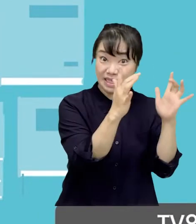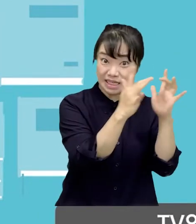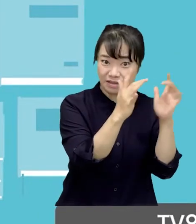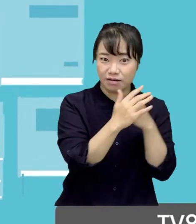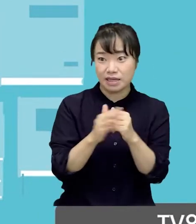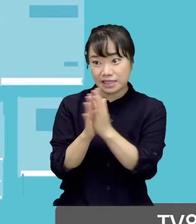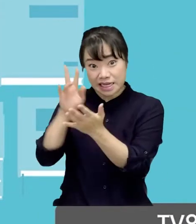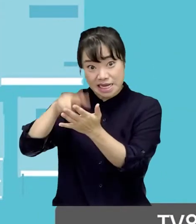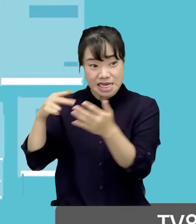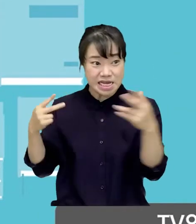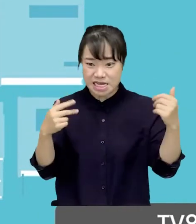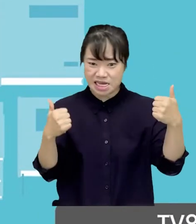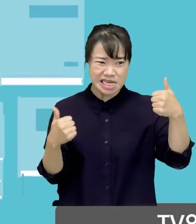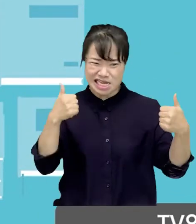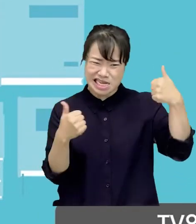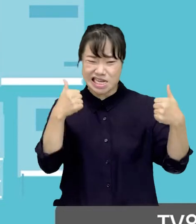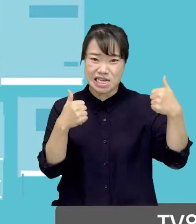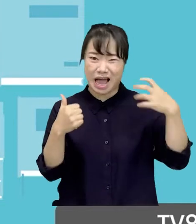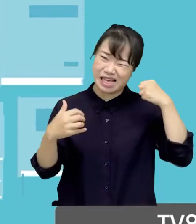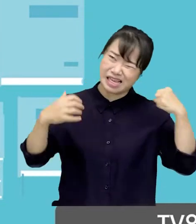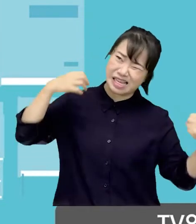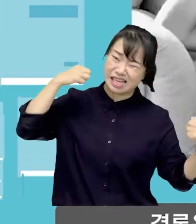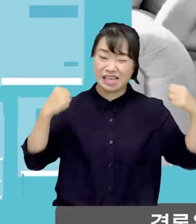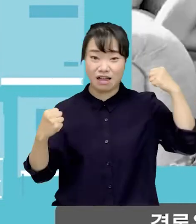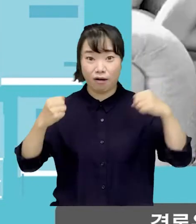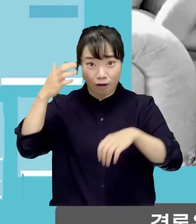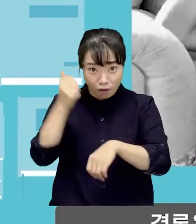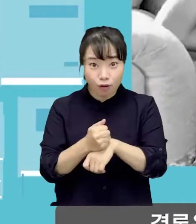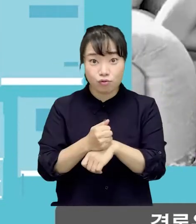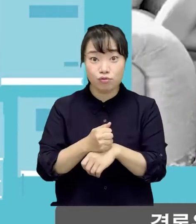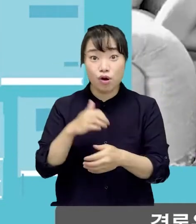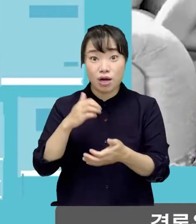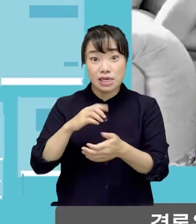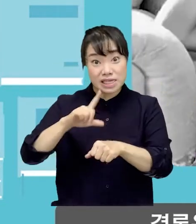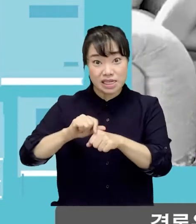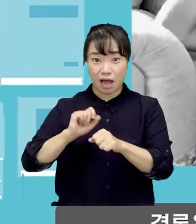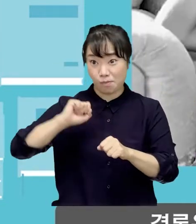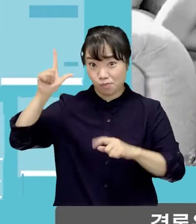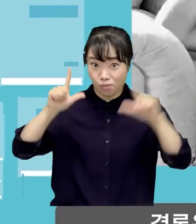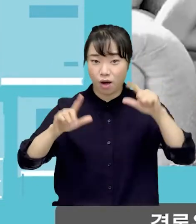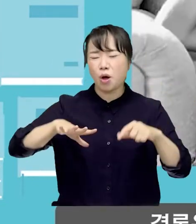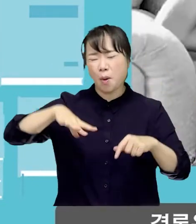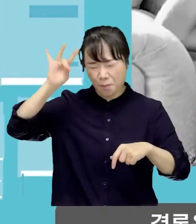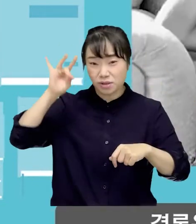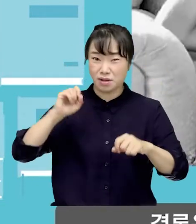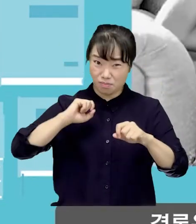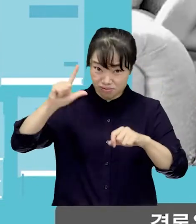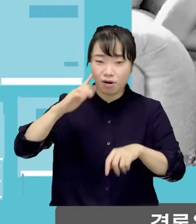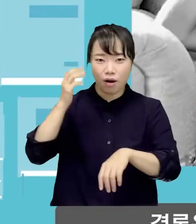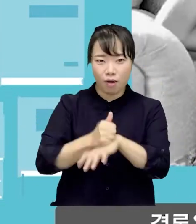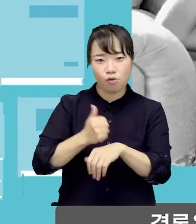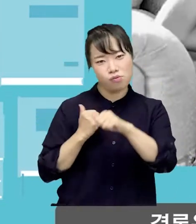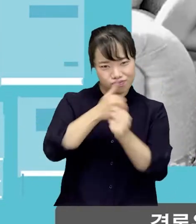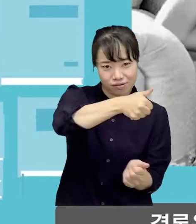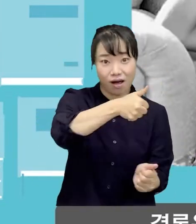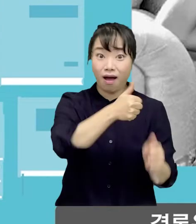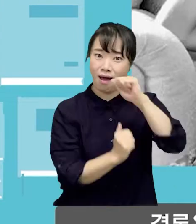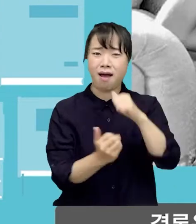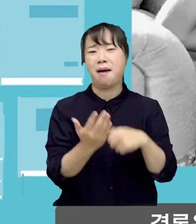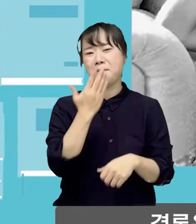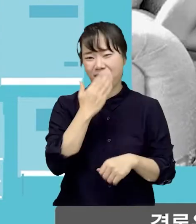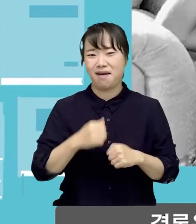인터넷이 같은 편이 되어 독서와 싸운다면 결론은 무조건 먼저 시작하고 많이 한 것이 이긴다.